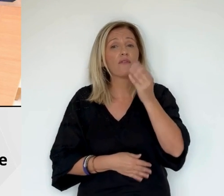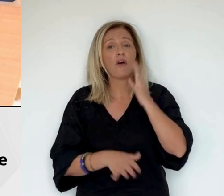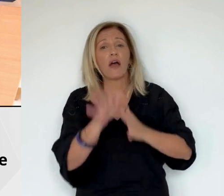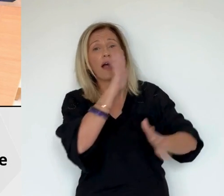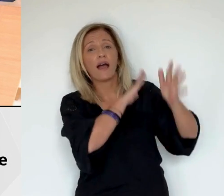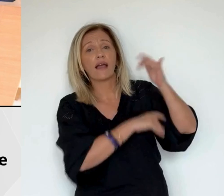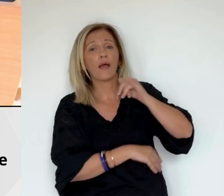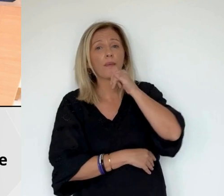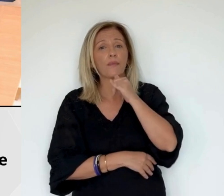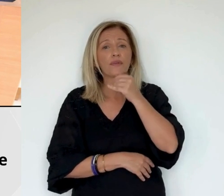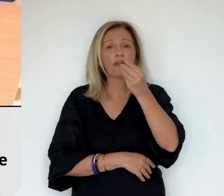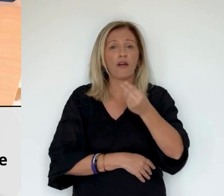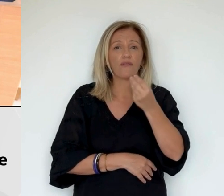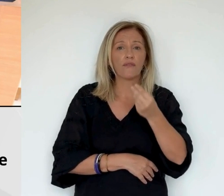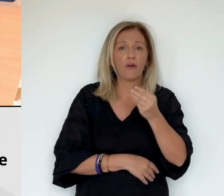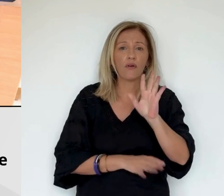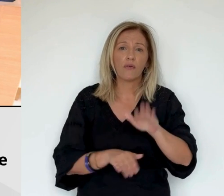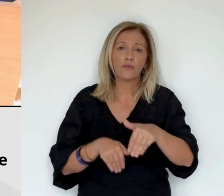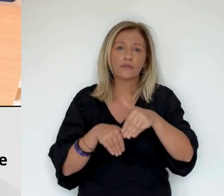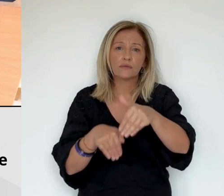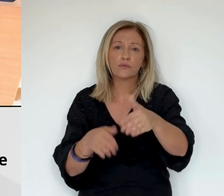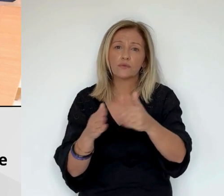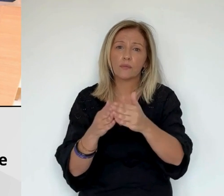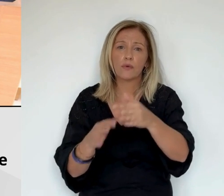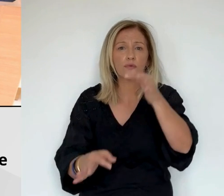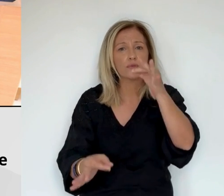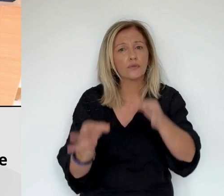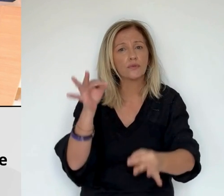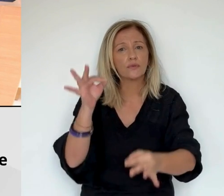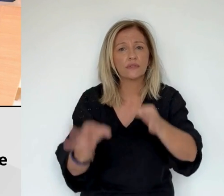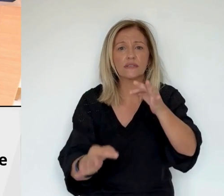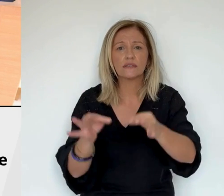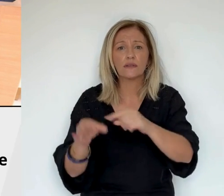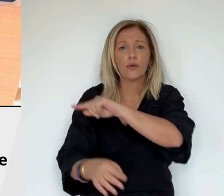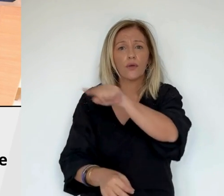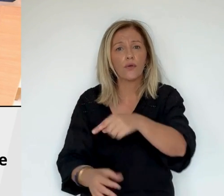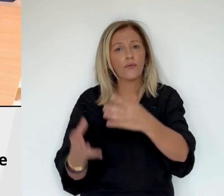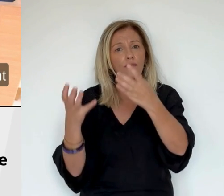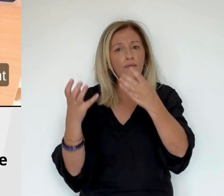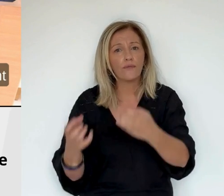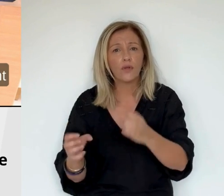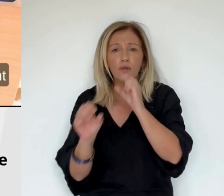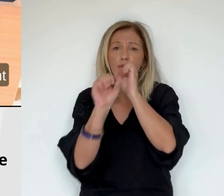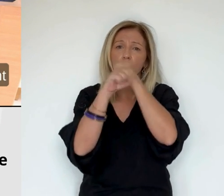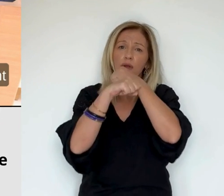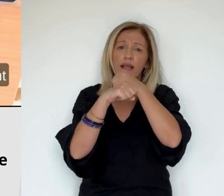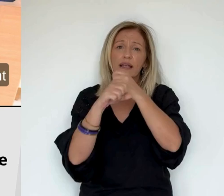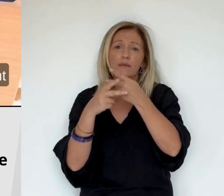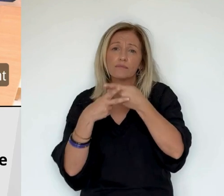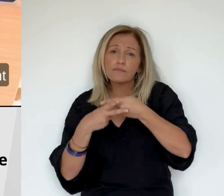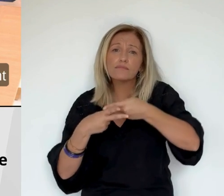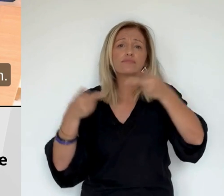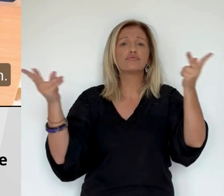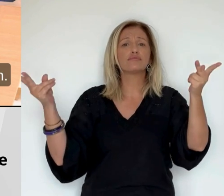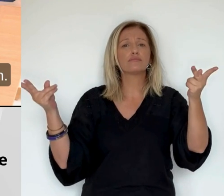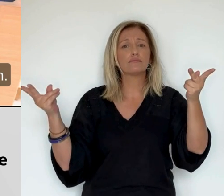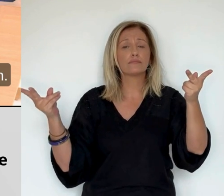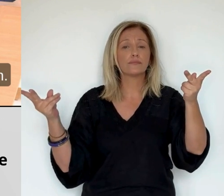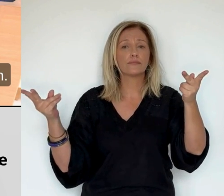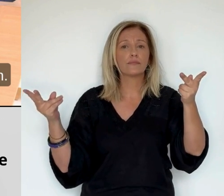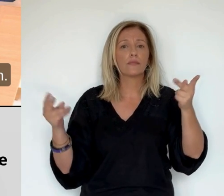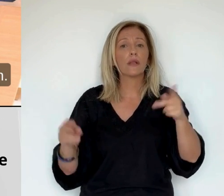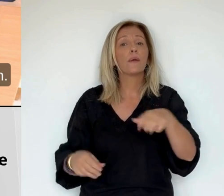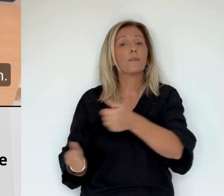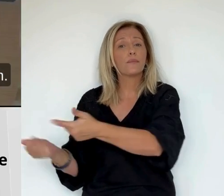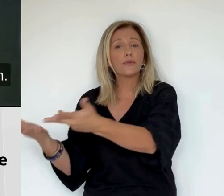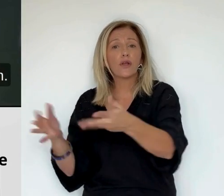poursuivent le combat judiciaire pour obtenir la levée du secret défense. Aujourd'hui, par la voix de leurs avocats, ils réclament aussi que des opérations soient menées pour